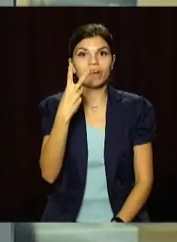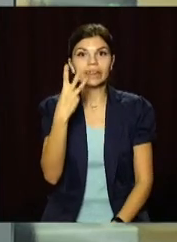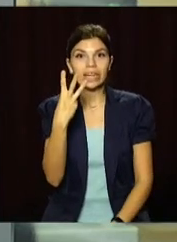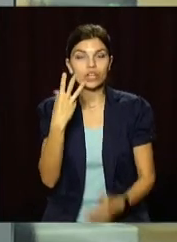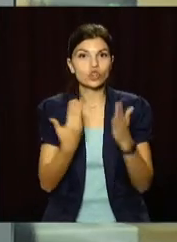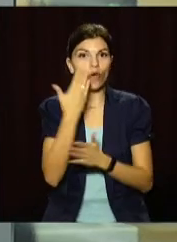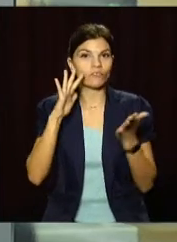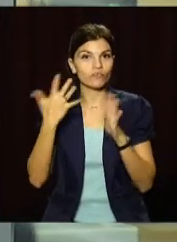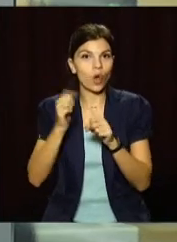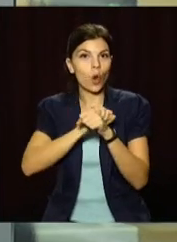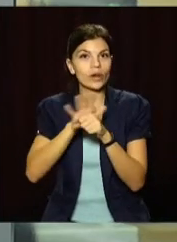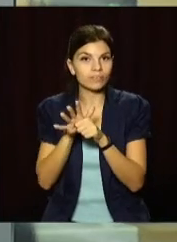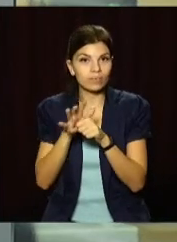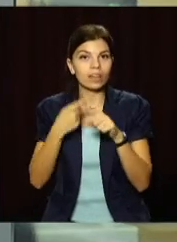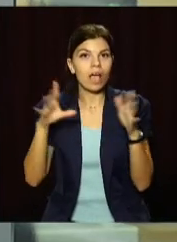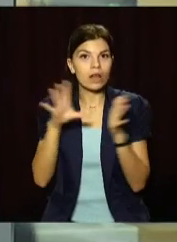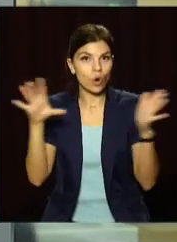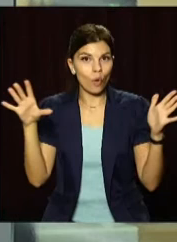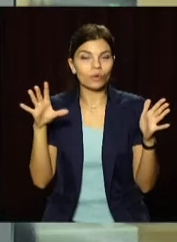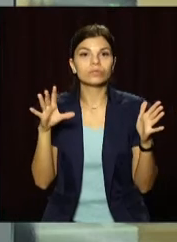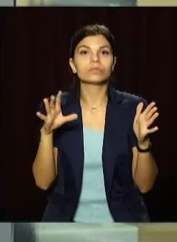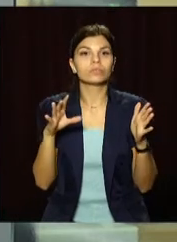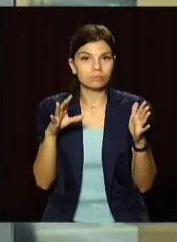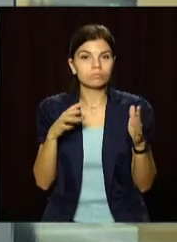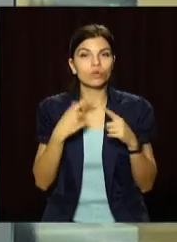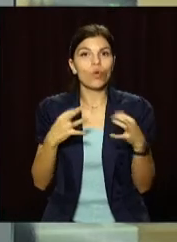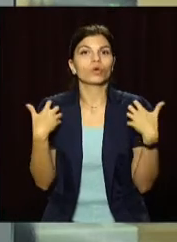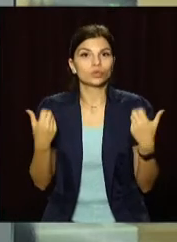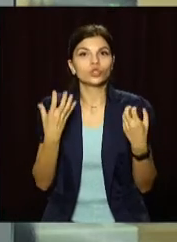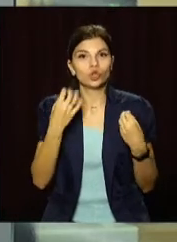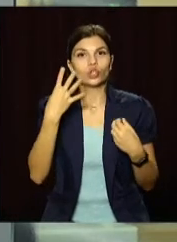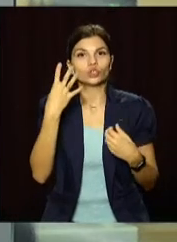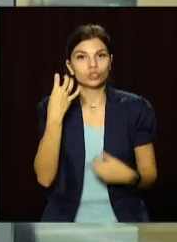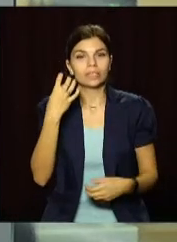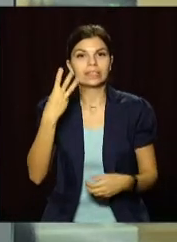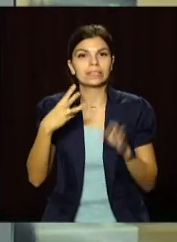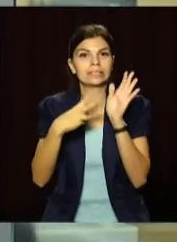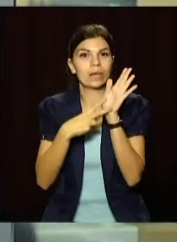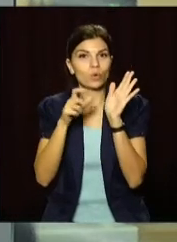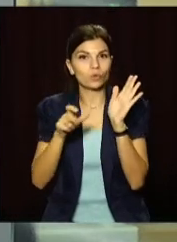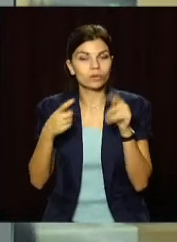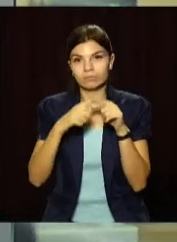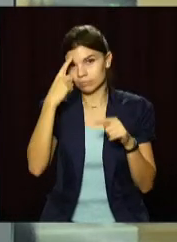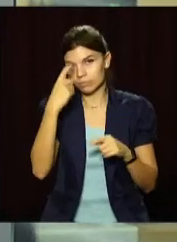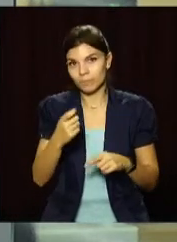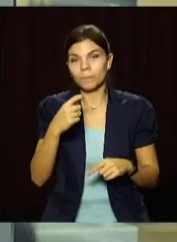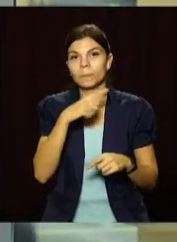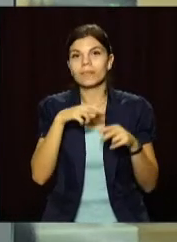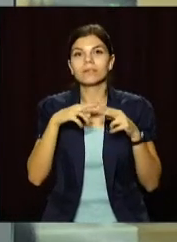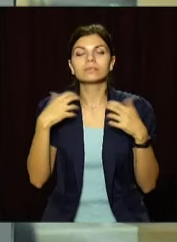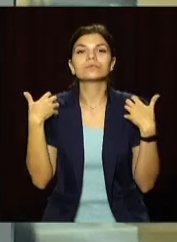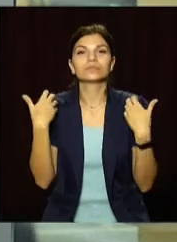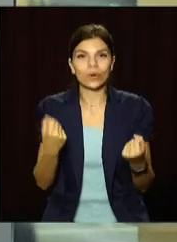нові випадки коронавірусу. Це рекордна кількість. Натомість одужала ще 437 людей. Про це повідомили в обласному